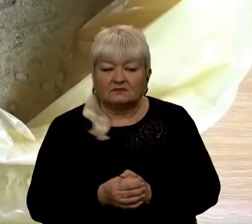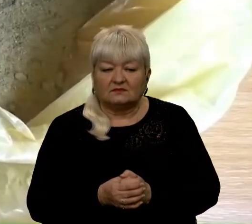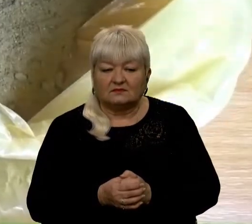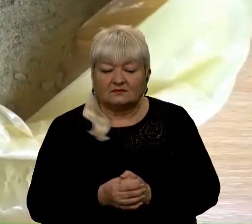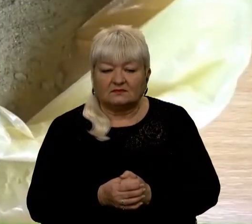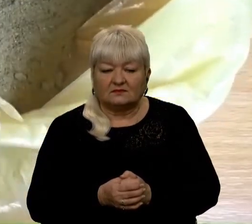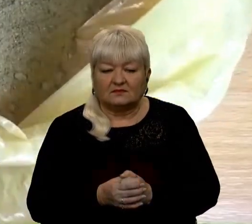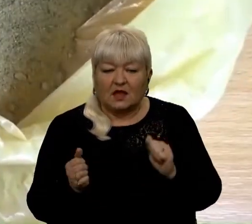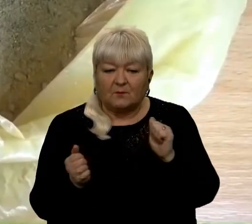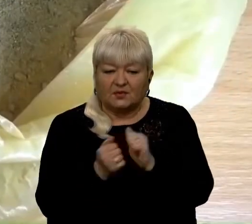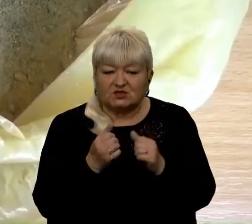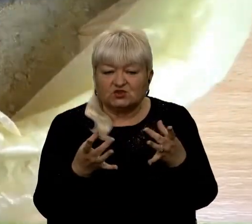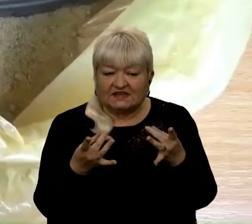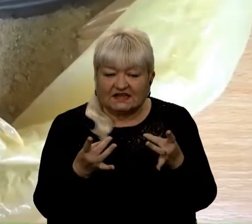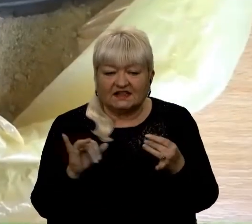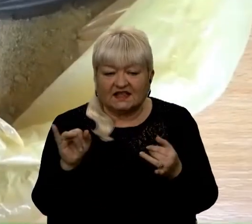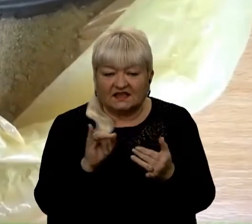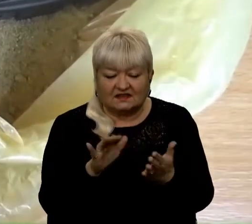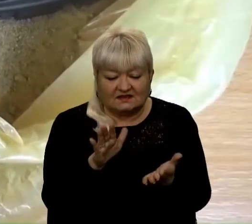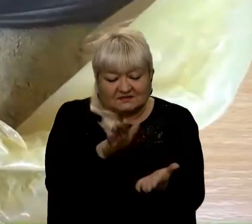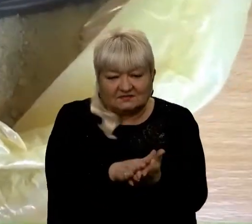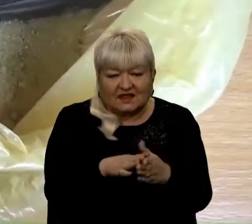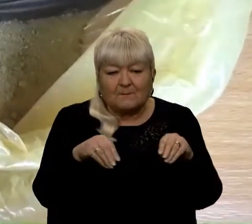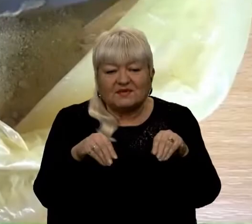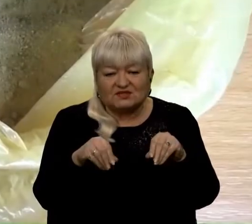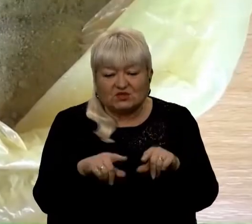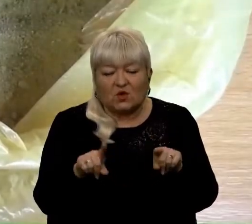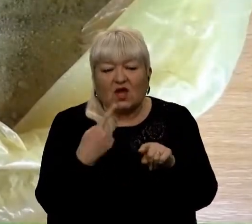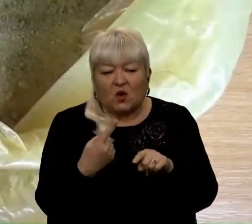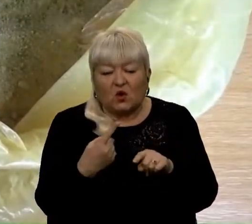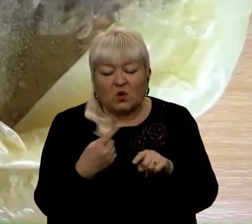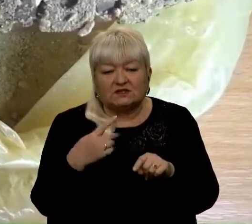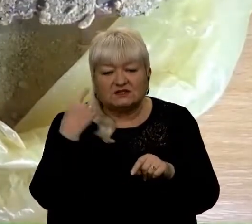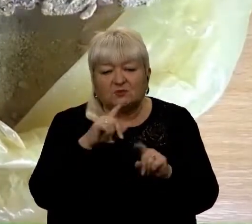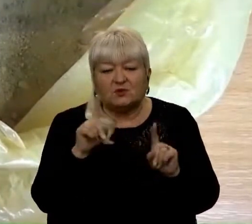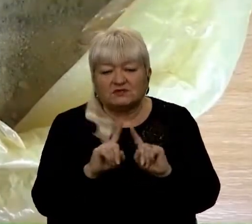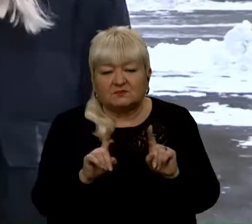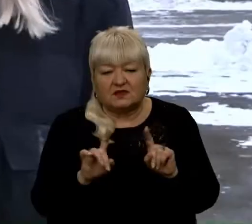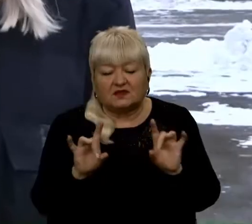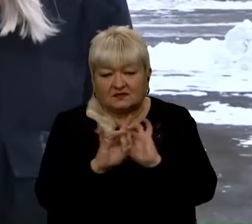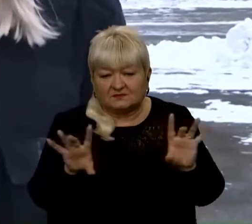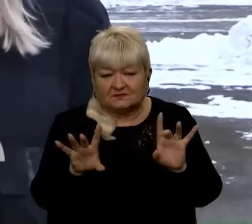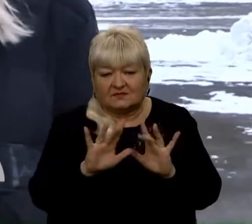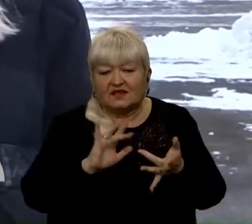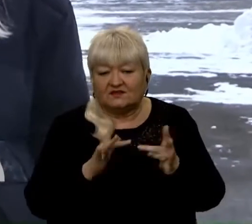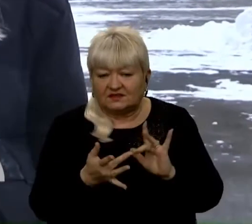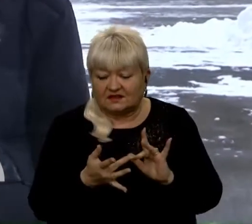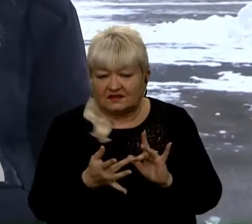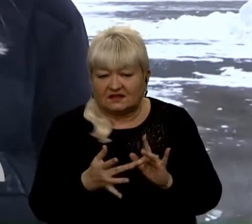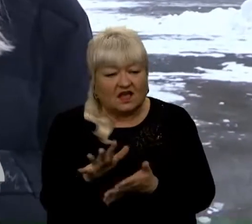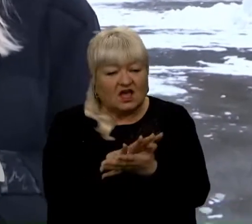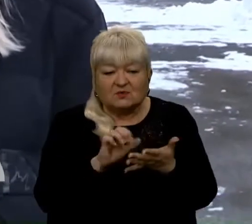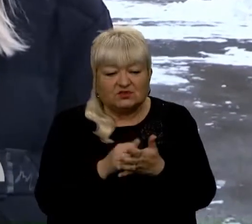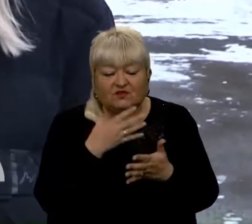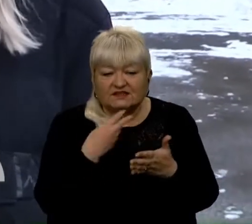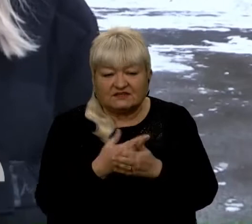Підсушити шар клею та присипати піском. Це один із способів, який популяризують в інтернеті. Так як псувати своє взуття